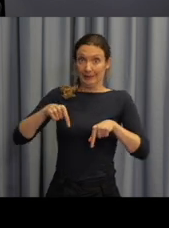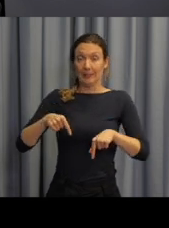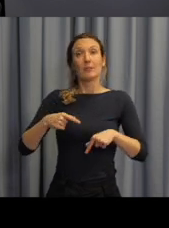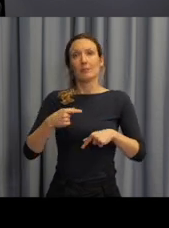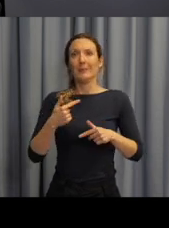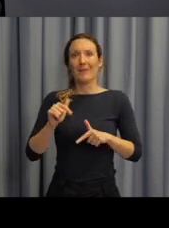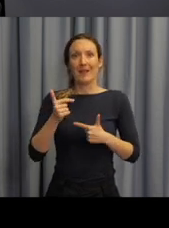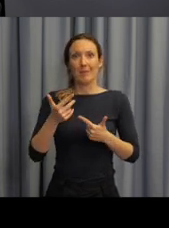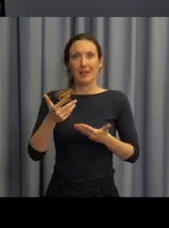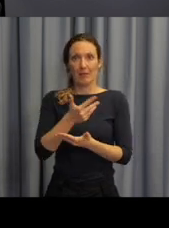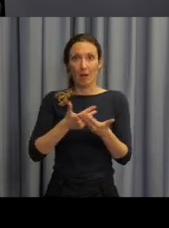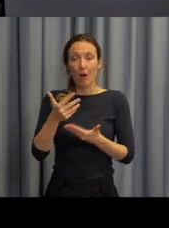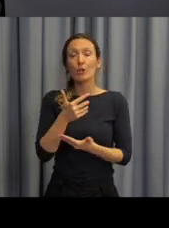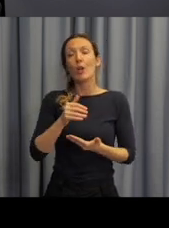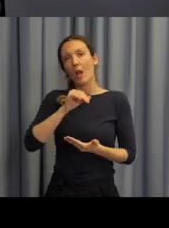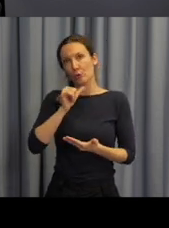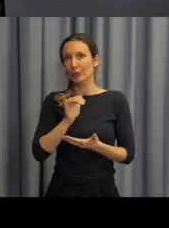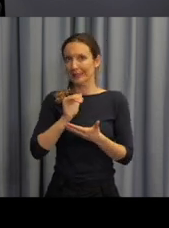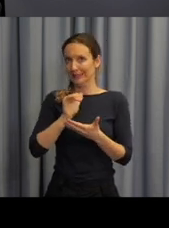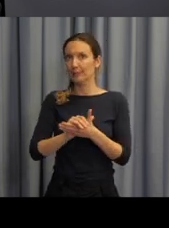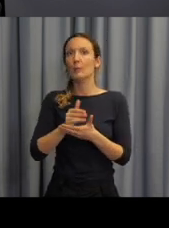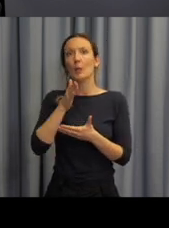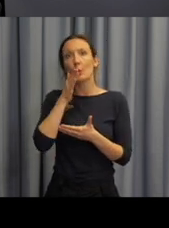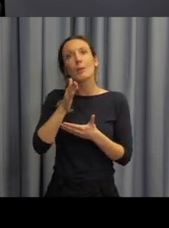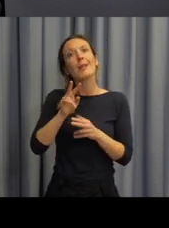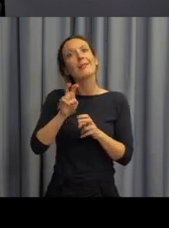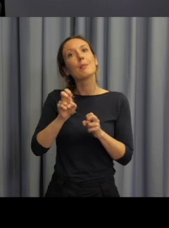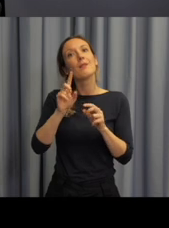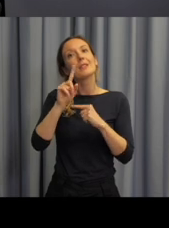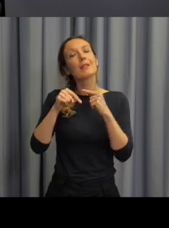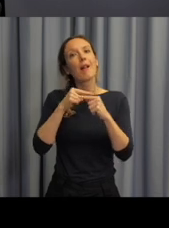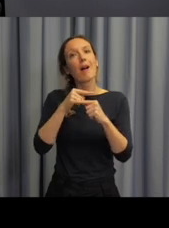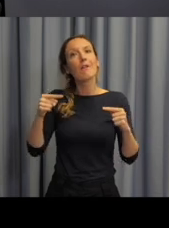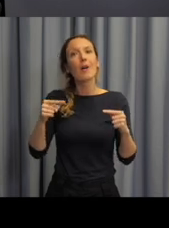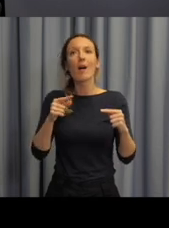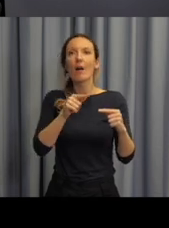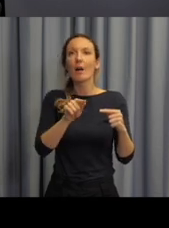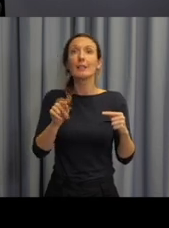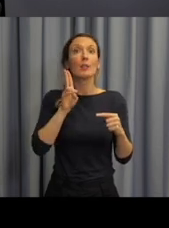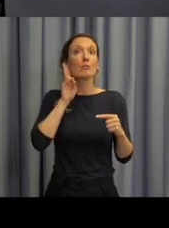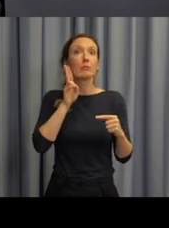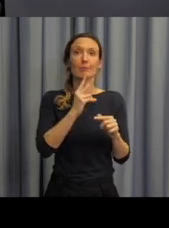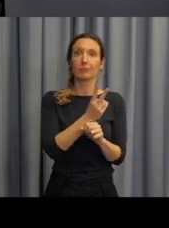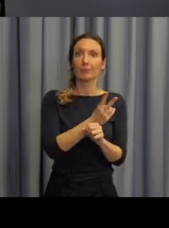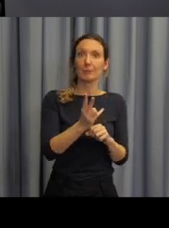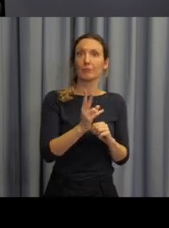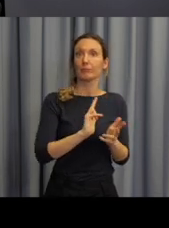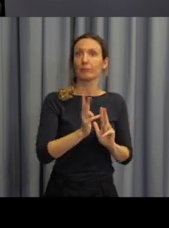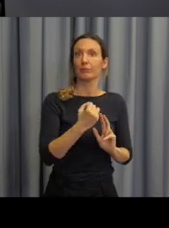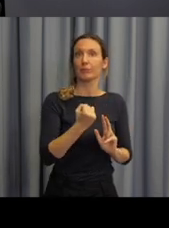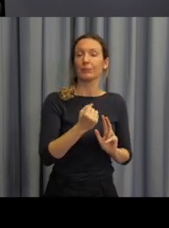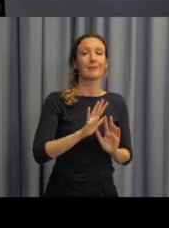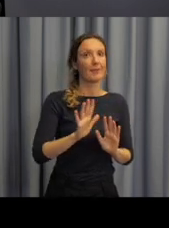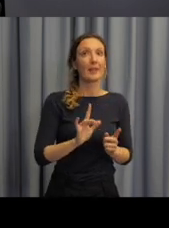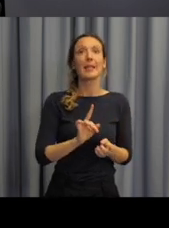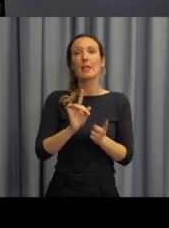v heterogénní skupině žáků. Když máme žáky s různou mírou jazykové kompetence v češtině nebo